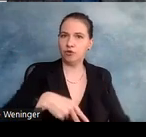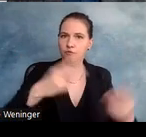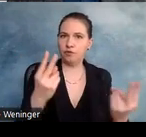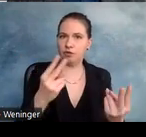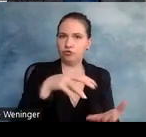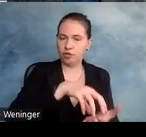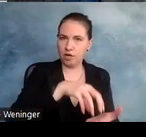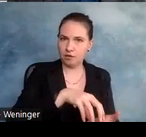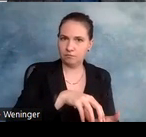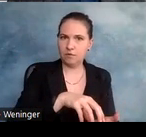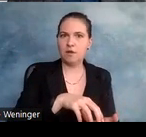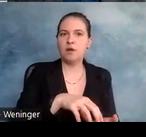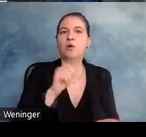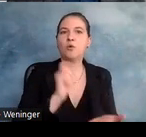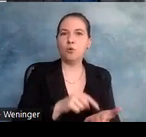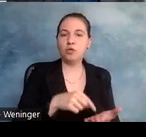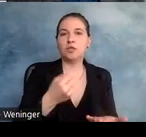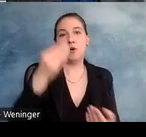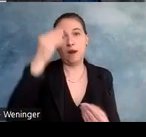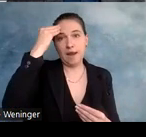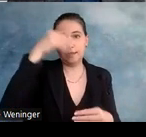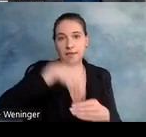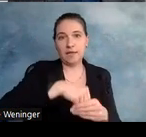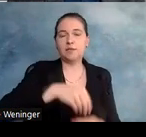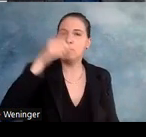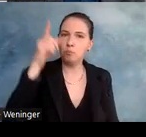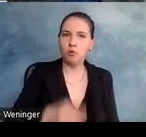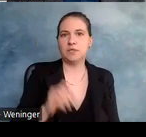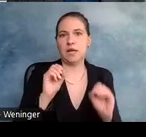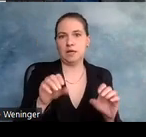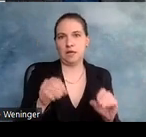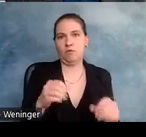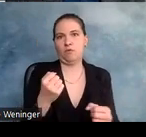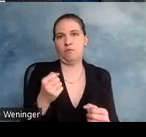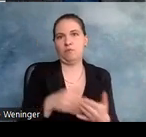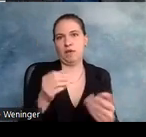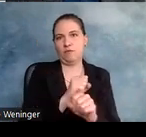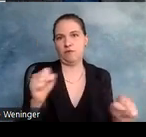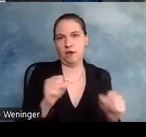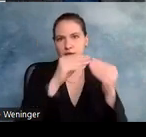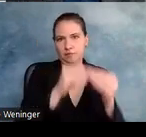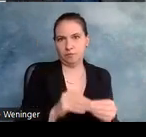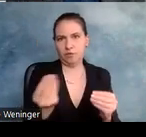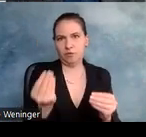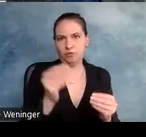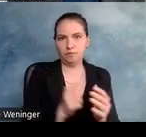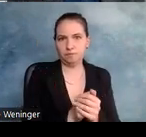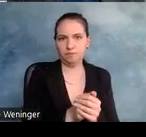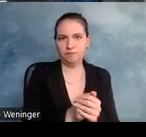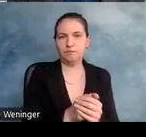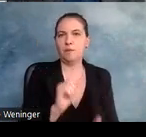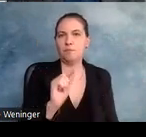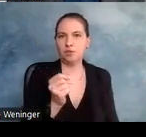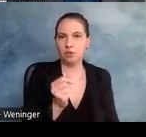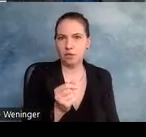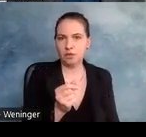Denn auch für Lerninhalte muss man Erklärungen zur Barrierefreiheit anfertigen. Insbesondere eben dann auch für